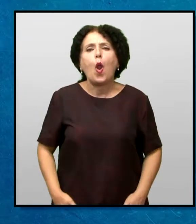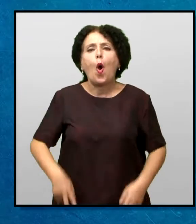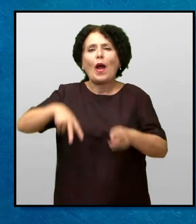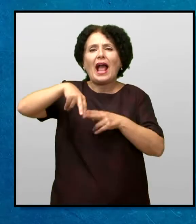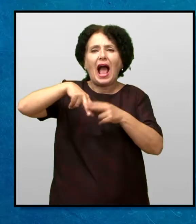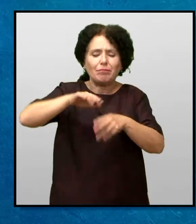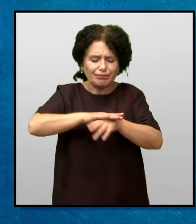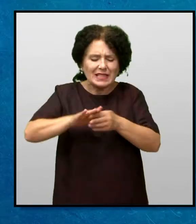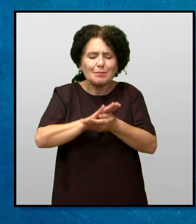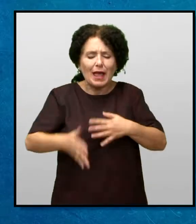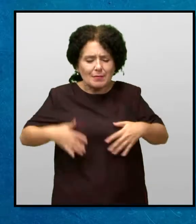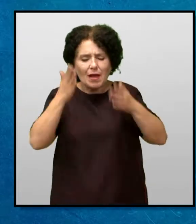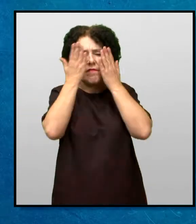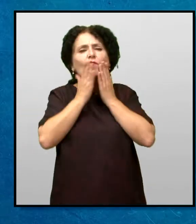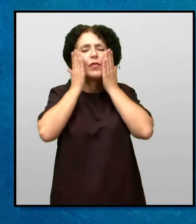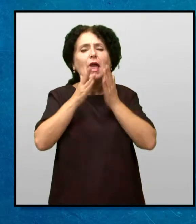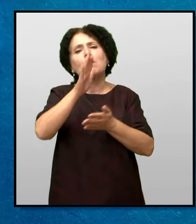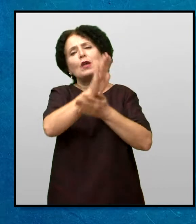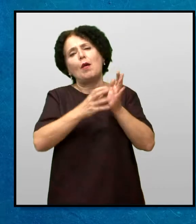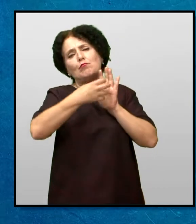Потоа продолжи да патува